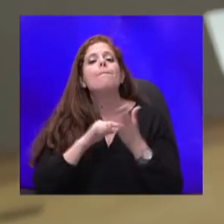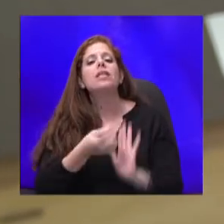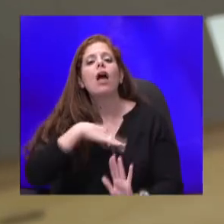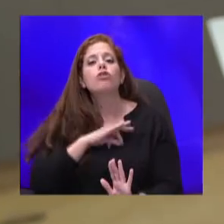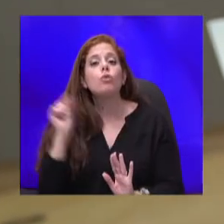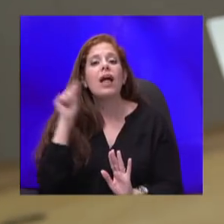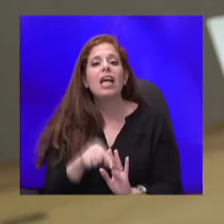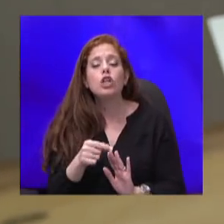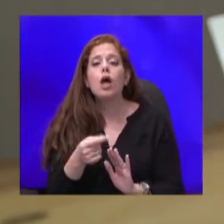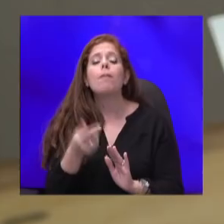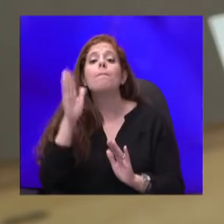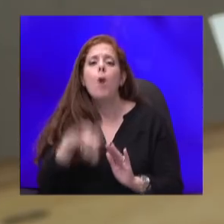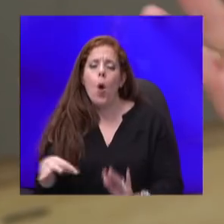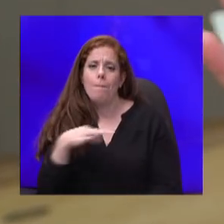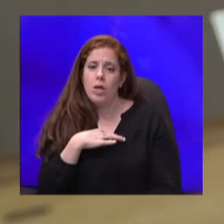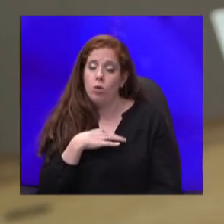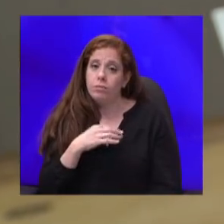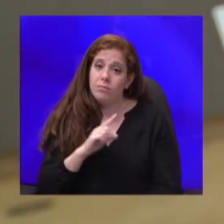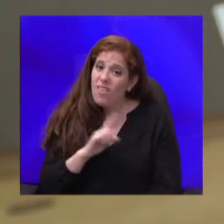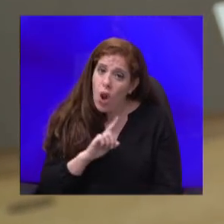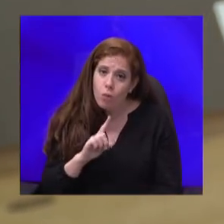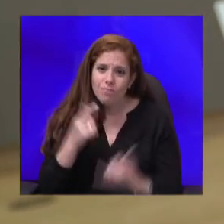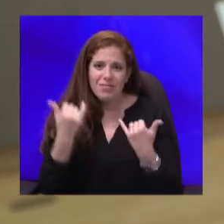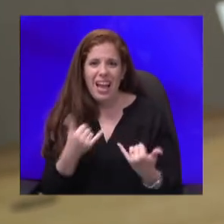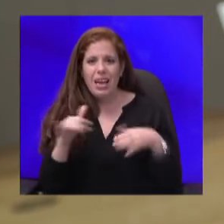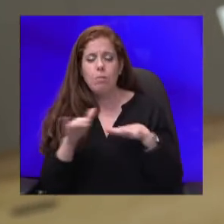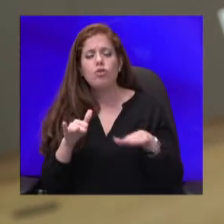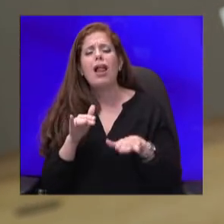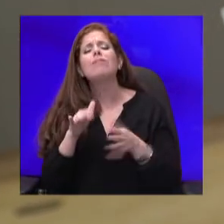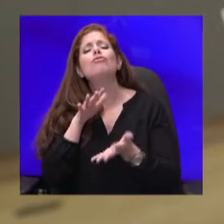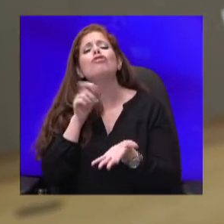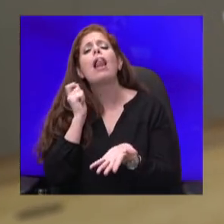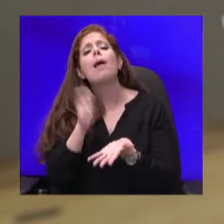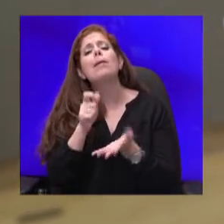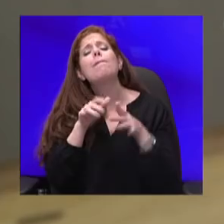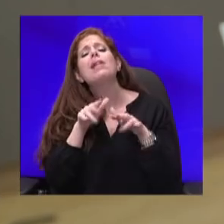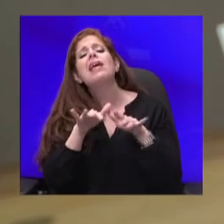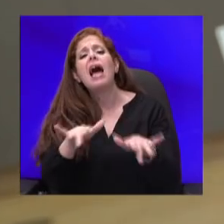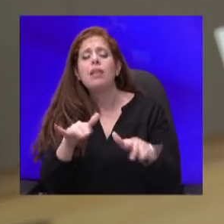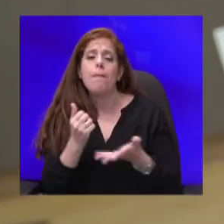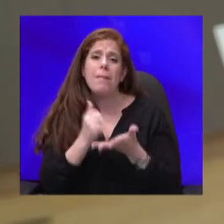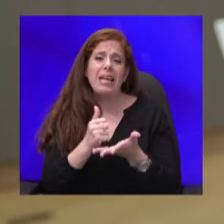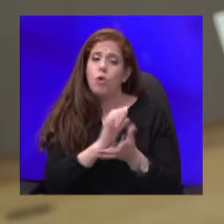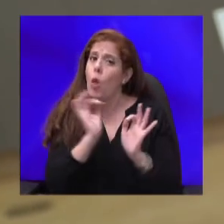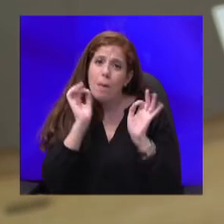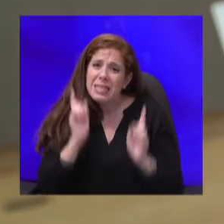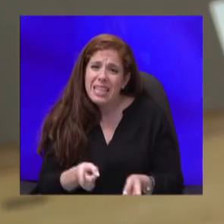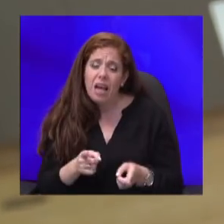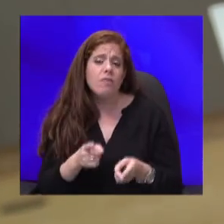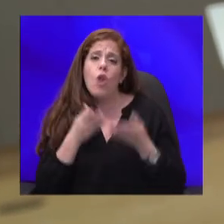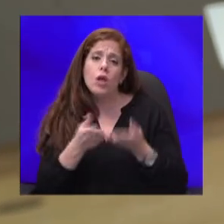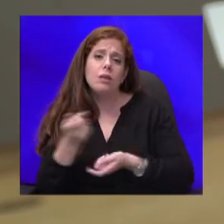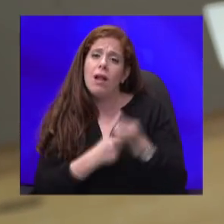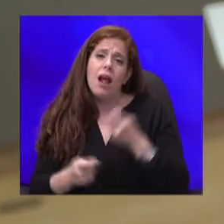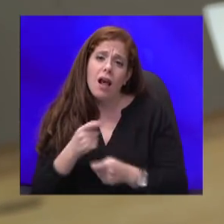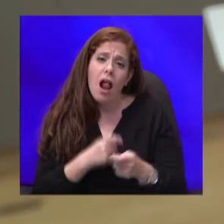אבל לא. בינתיים הממשלה שמה מיליארדים במענקים שאנחנו לא באמת צריכים ולא מתנים את הכלכלה לשום מקום, ומפשלת לגמרי